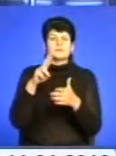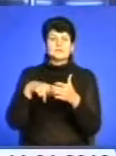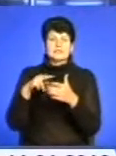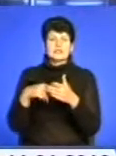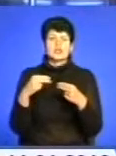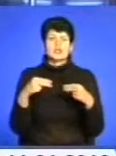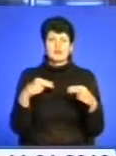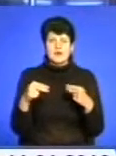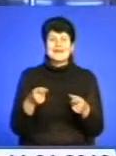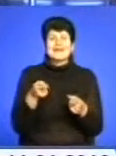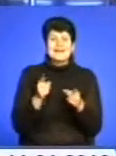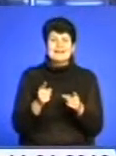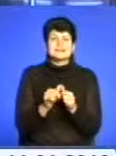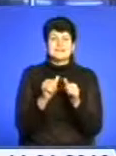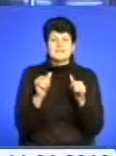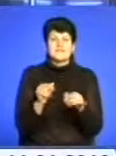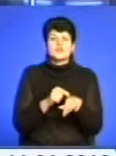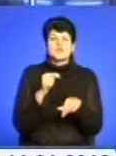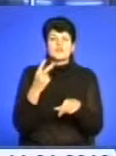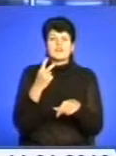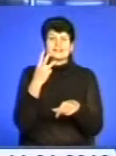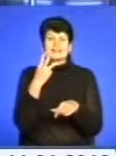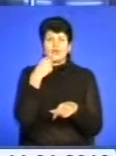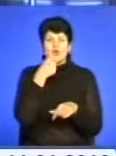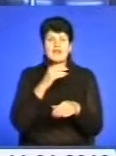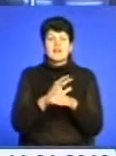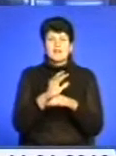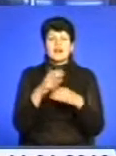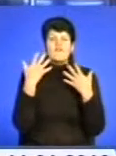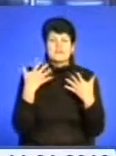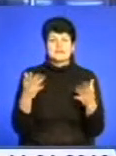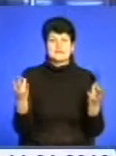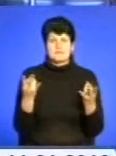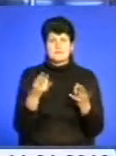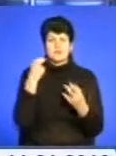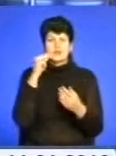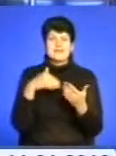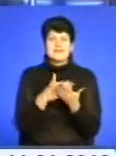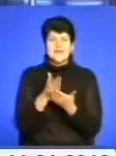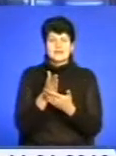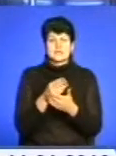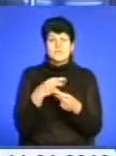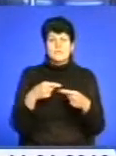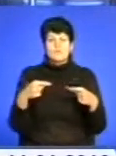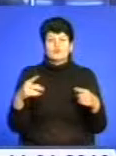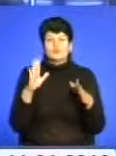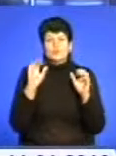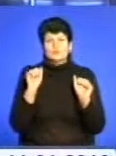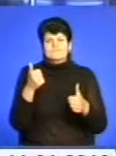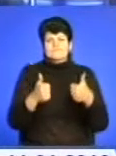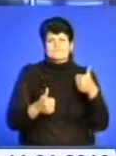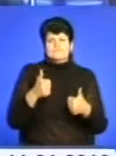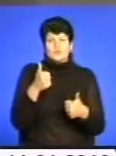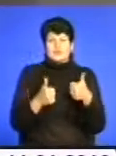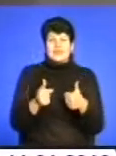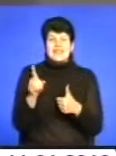українські споживачі відчують через 2-3 роки, а от виробникам уже доведеться поліпшити якість продукції, щоб бути конкурентно спроможними на європейському